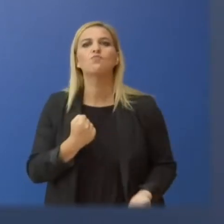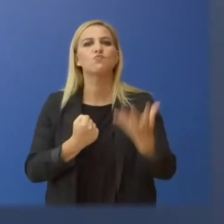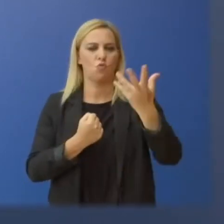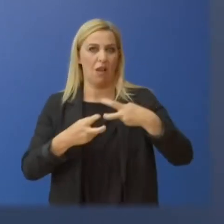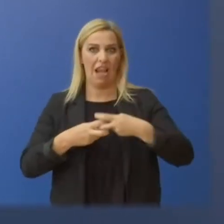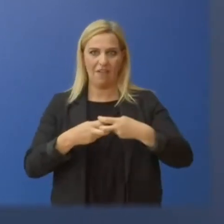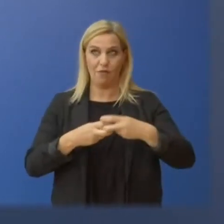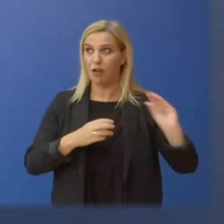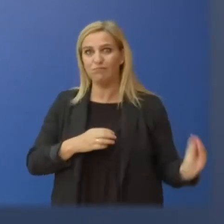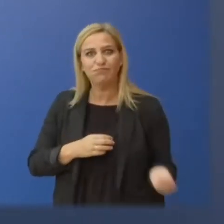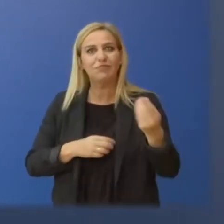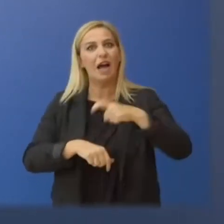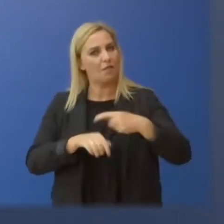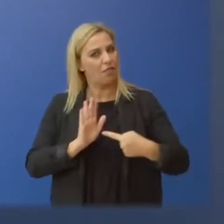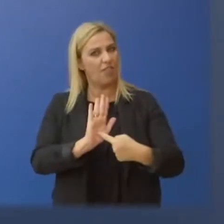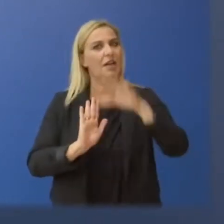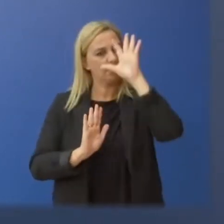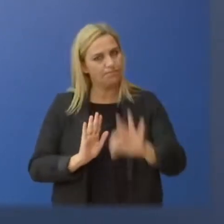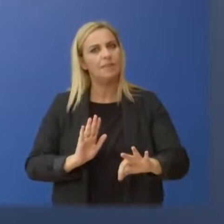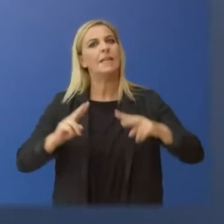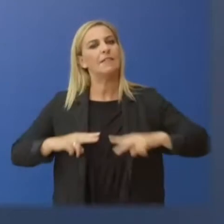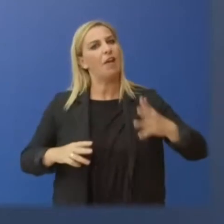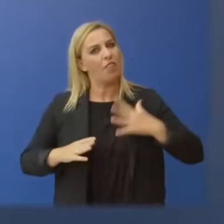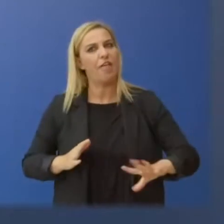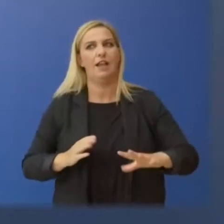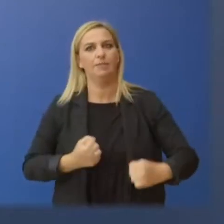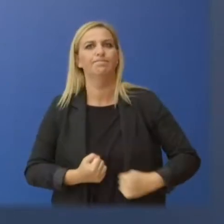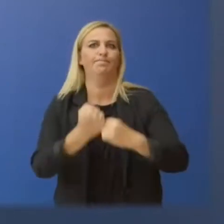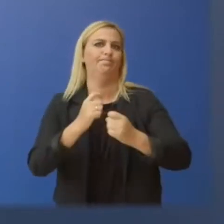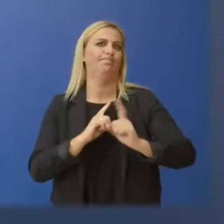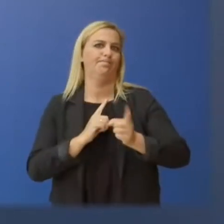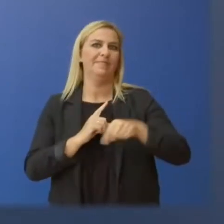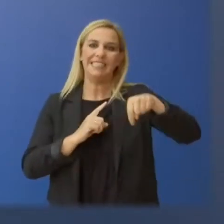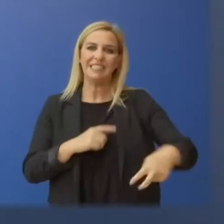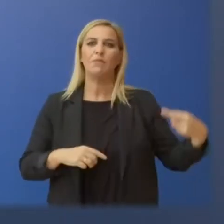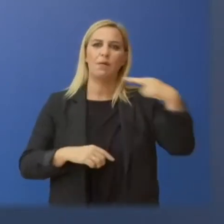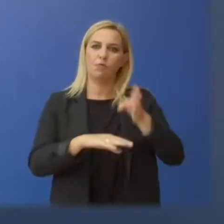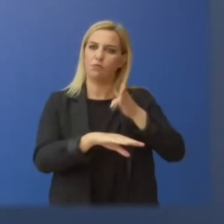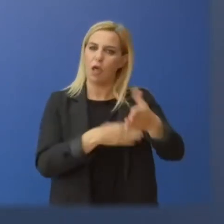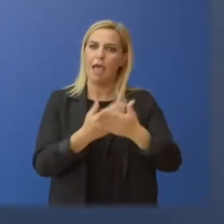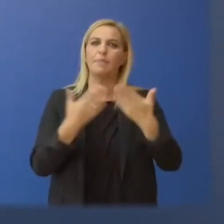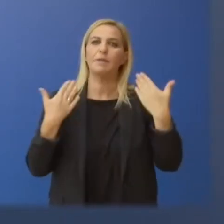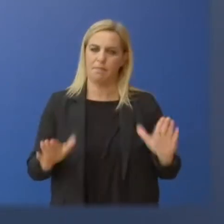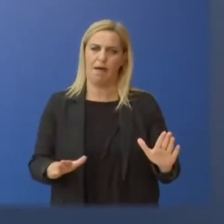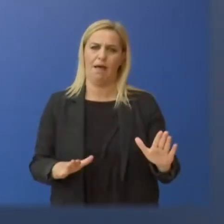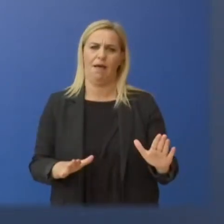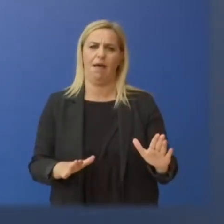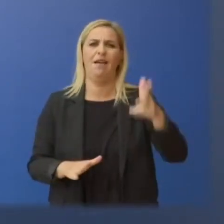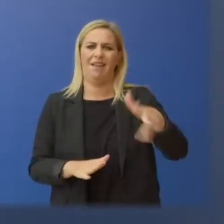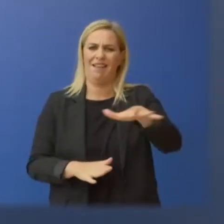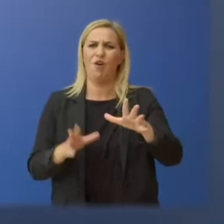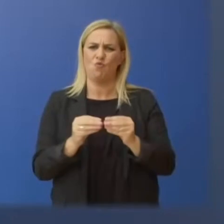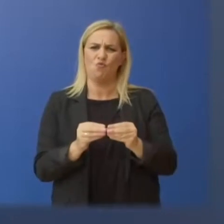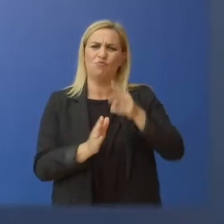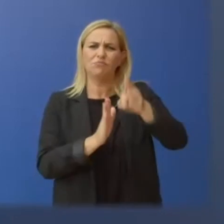Υπότιτλοι AUTHORWAVE Τόνισε σήμερα ο Πρωθυπουργός στην επίσκεψή του στο αμαξοστάσιο του ΟΑΣΑ στο Κοροπή.